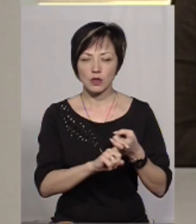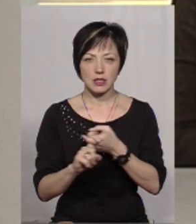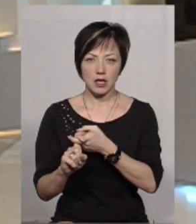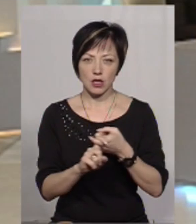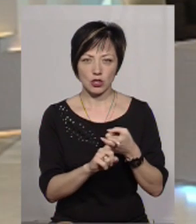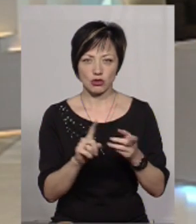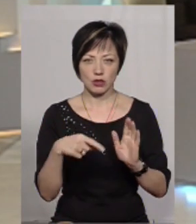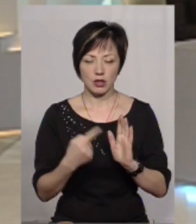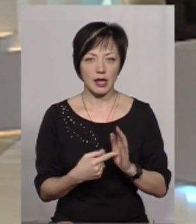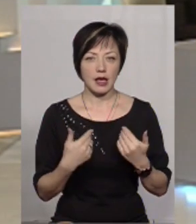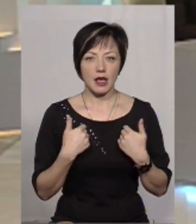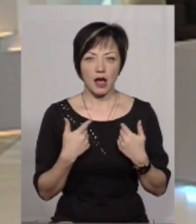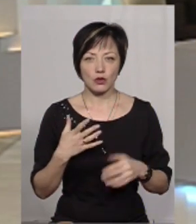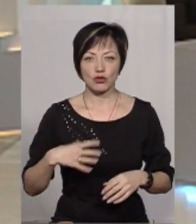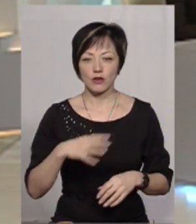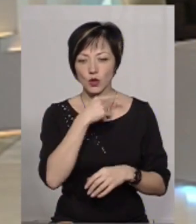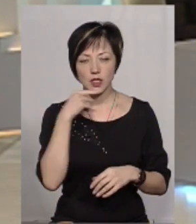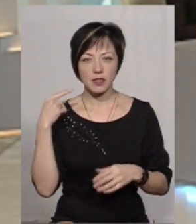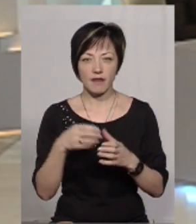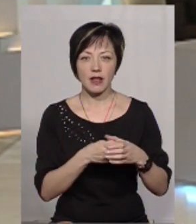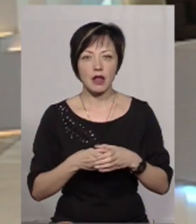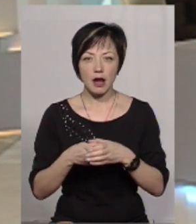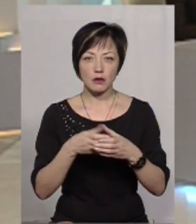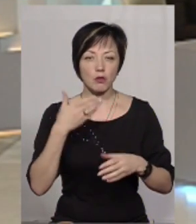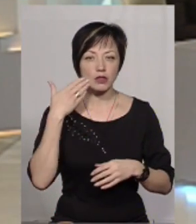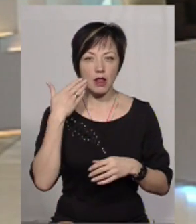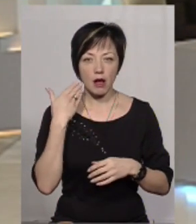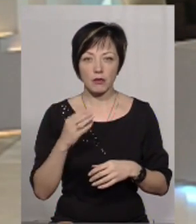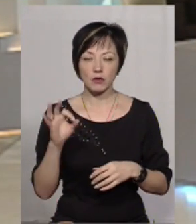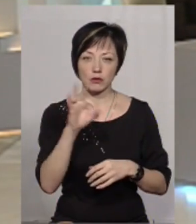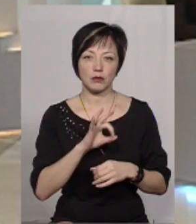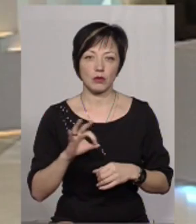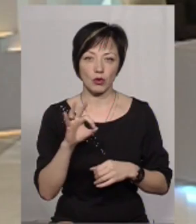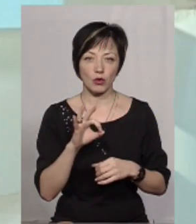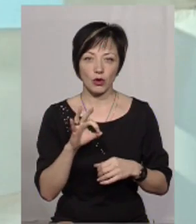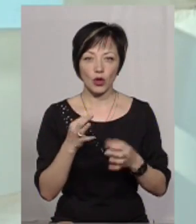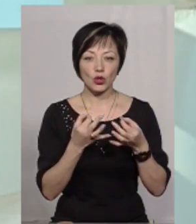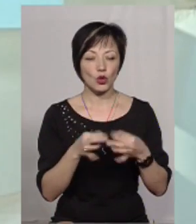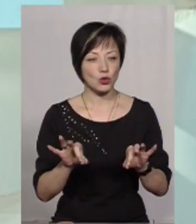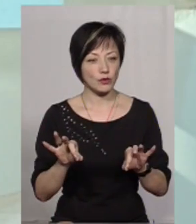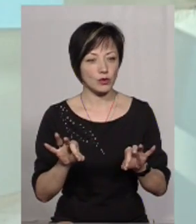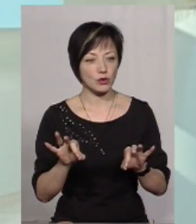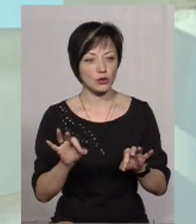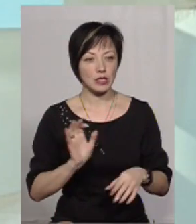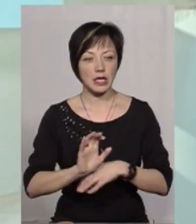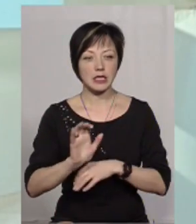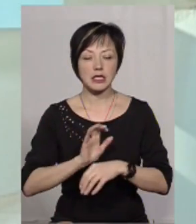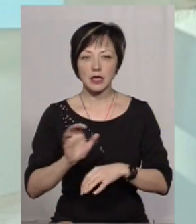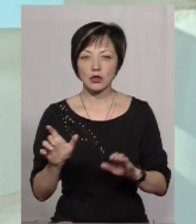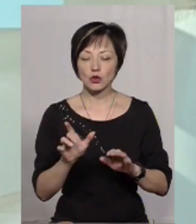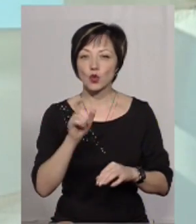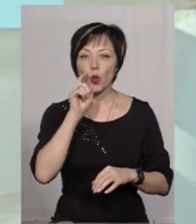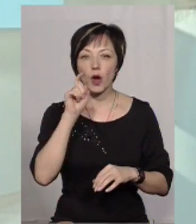залежить? Ну, я не очікую від Російської Федерації якихось послаблень щодо дозволю транзиту з